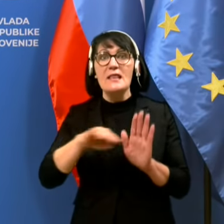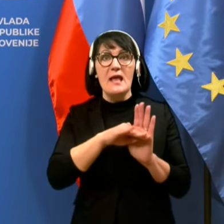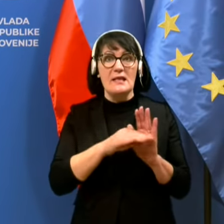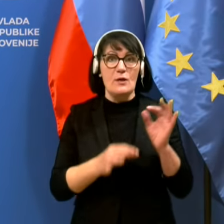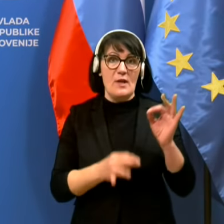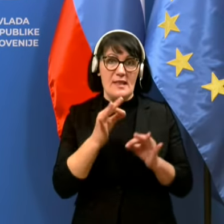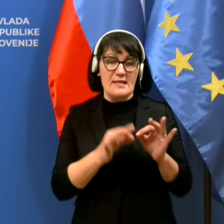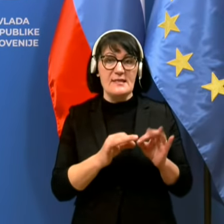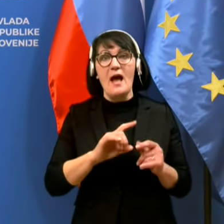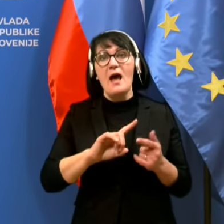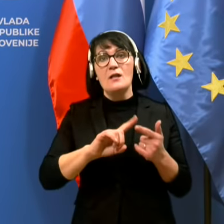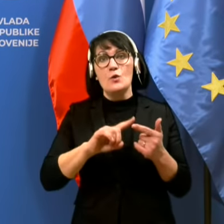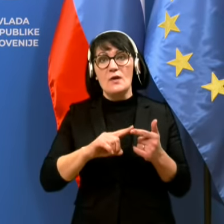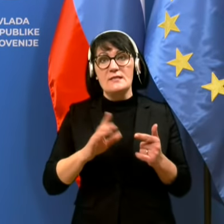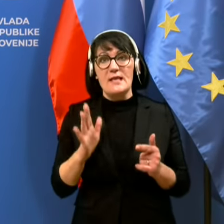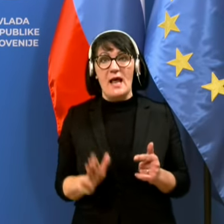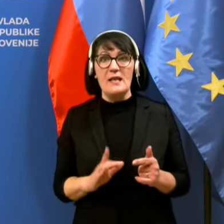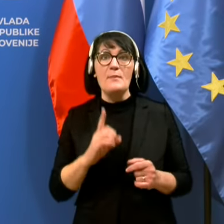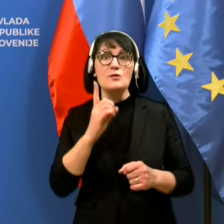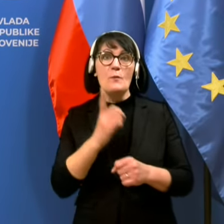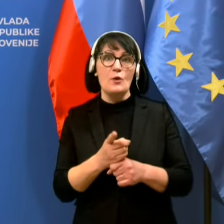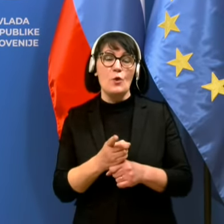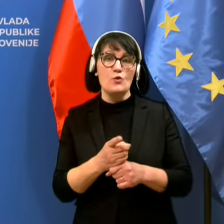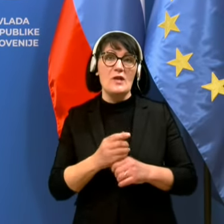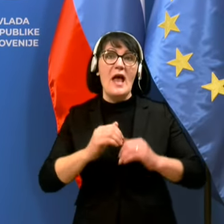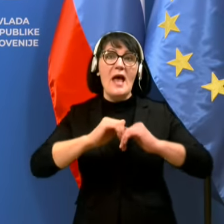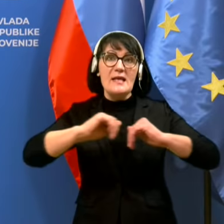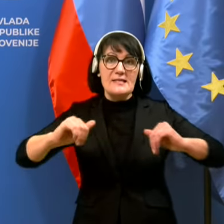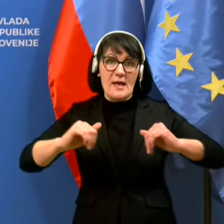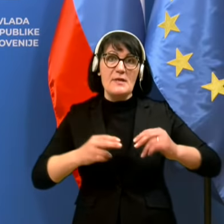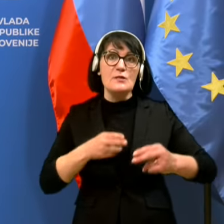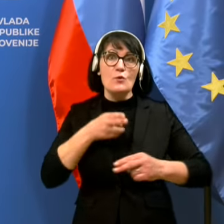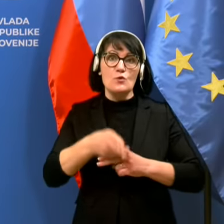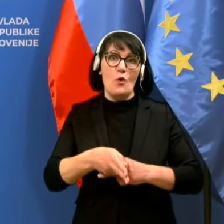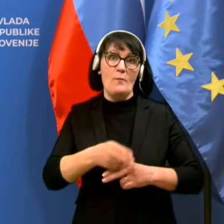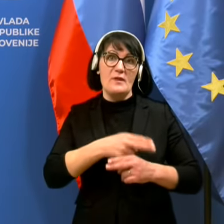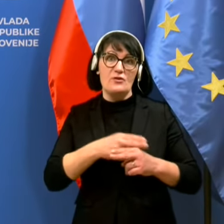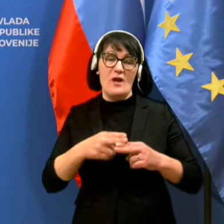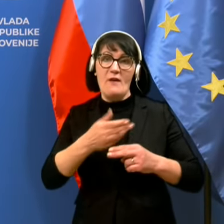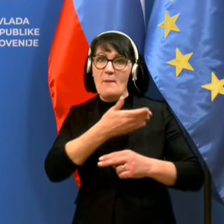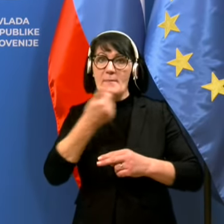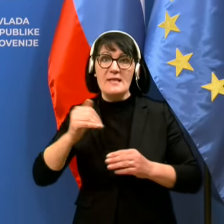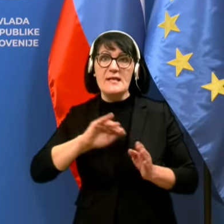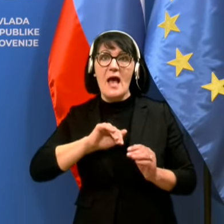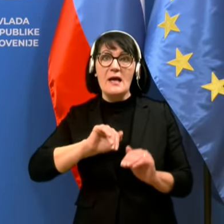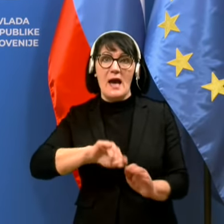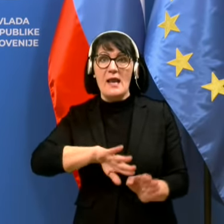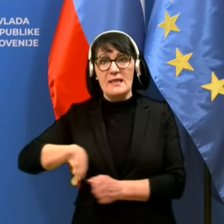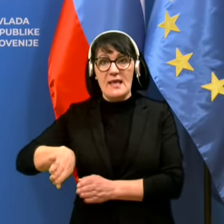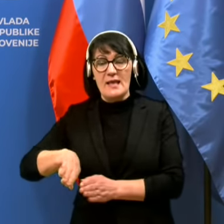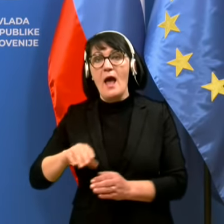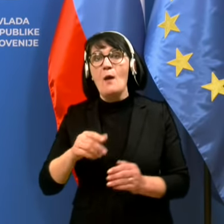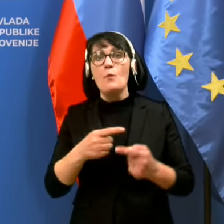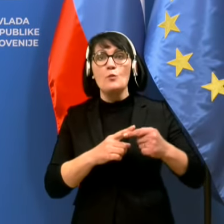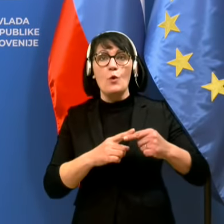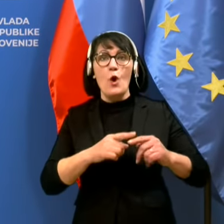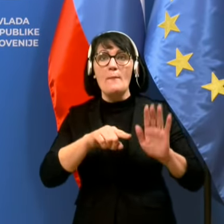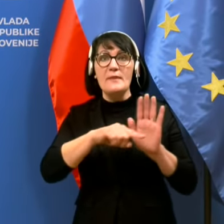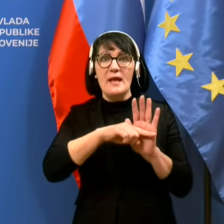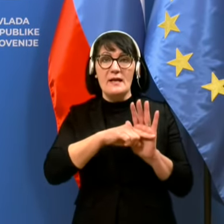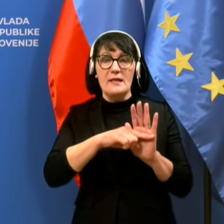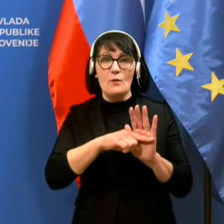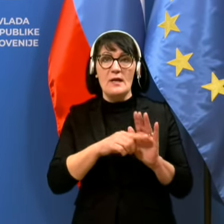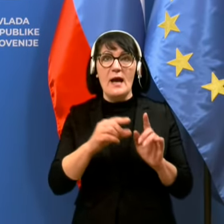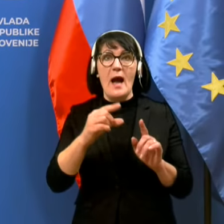na drugi strani pa so bile določene nekatere izjeme za vstop v državo brez karantene pod pogojem negativnega PCR